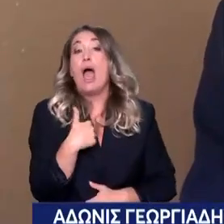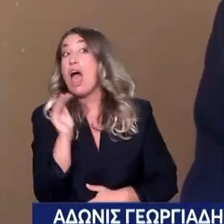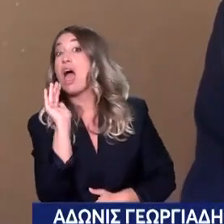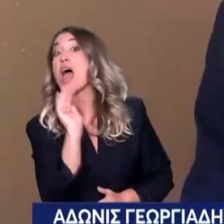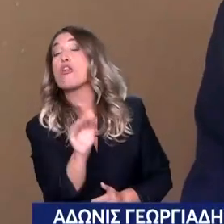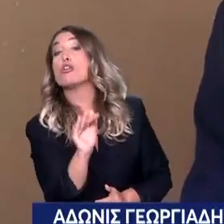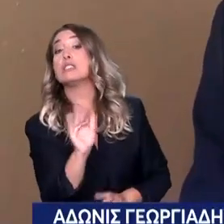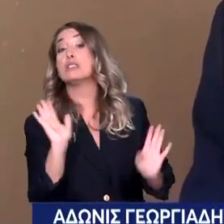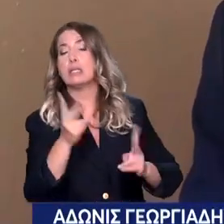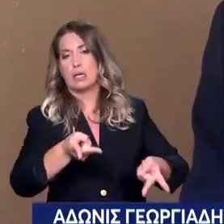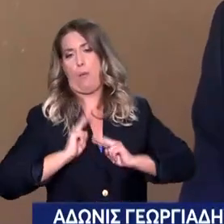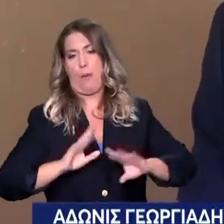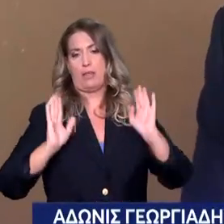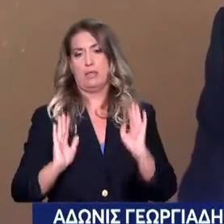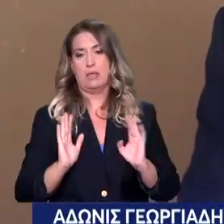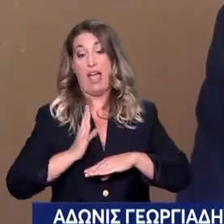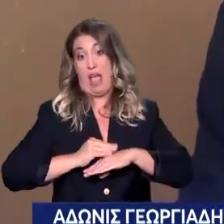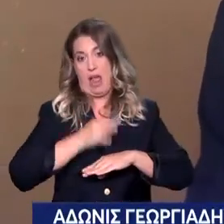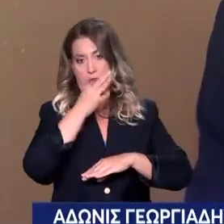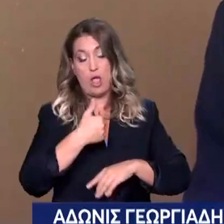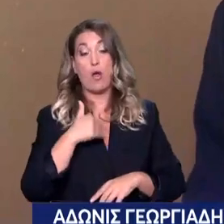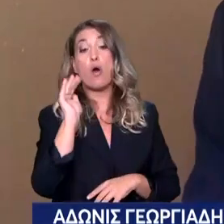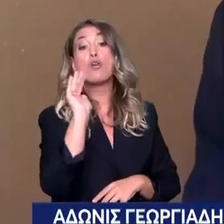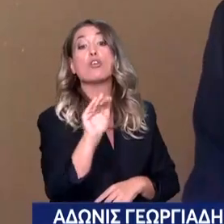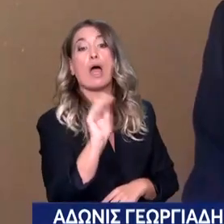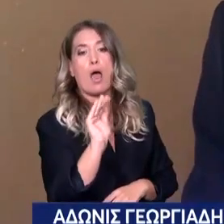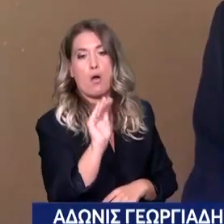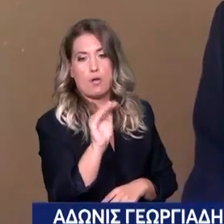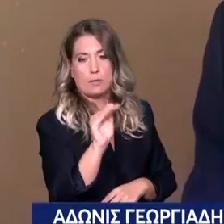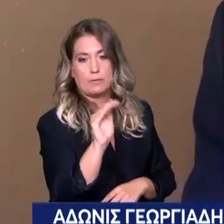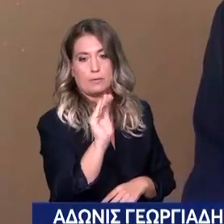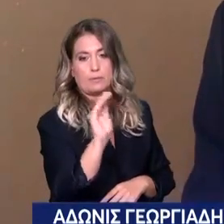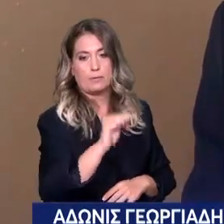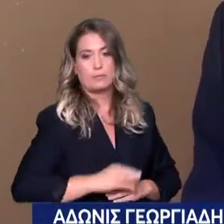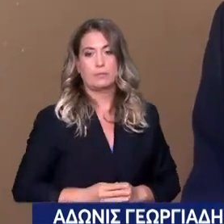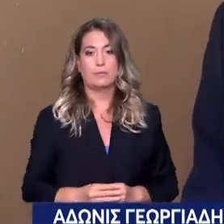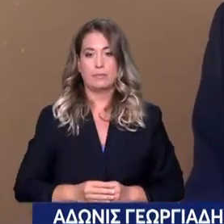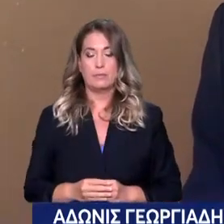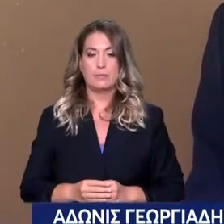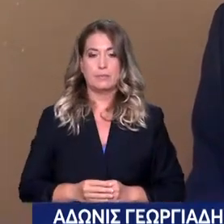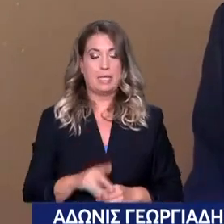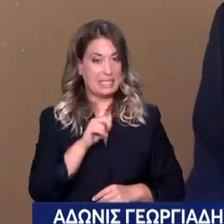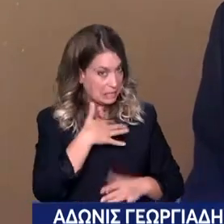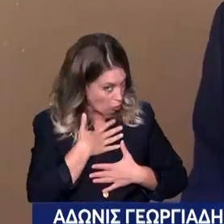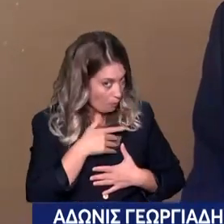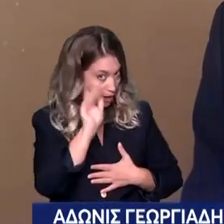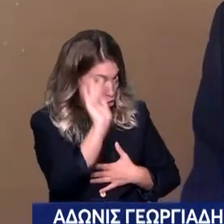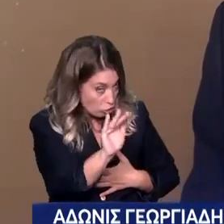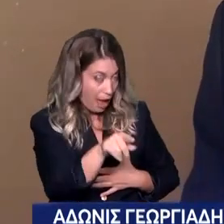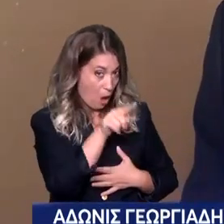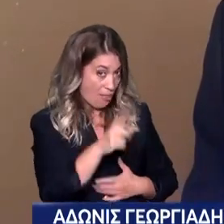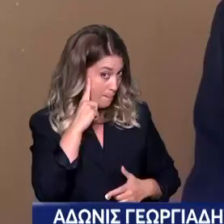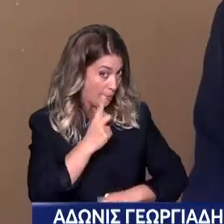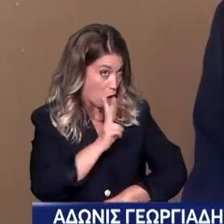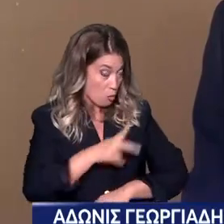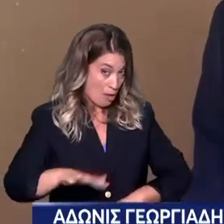Για το άρθρο λέω. Αυτό το οποίο ρωτάω είναι το εξής. Λέω όμως για κάτι με ενδιαφέρει ποιον θα φτάει ο κόσμος. Γιατί ό